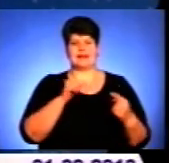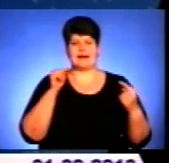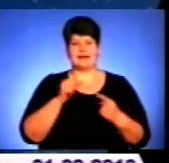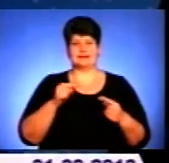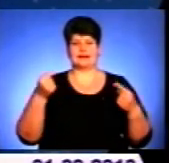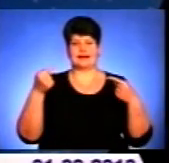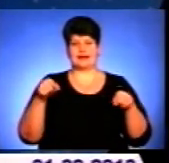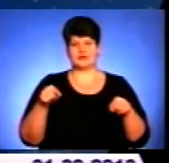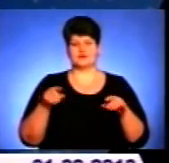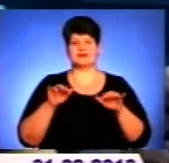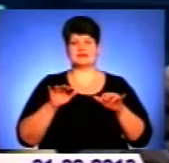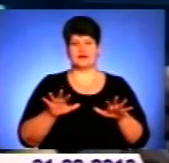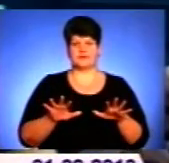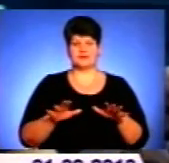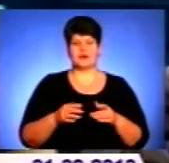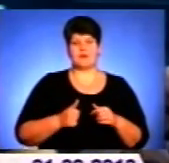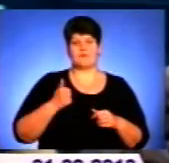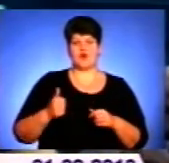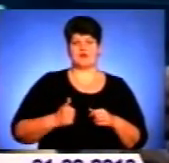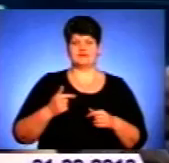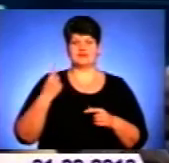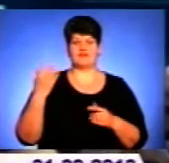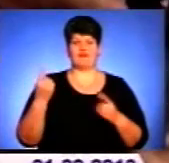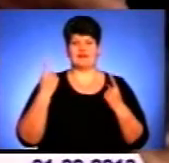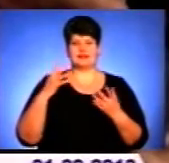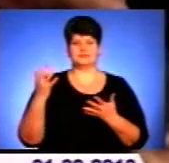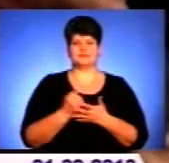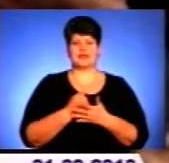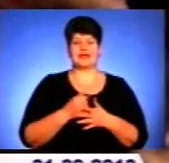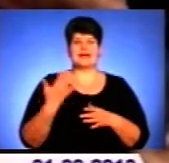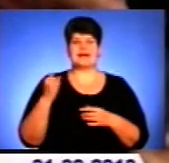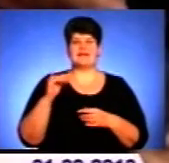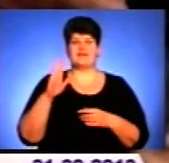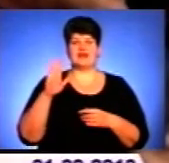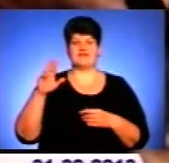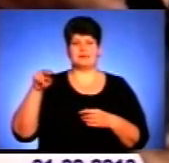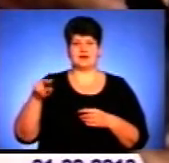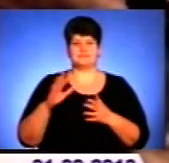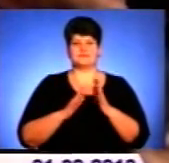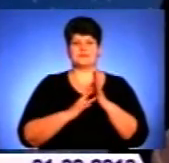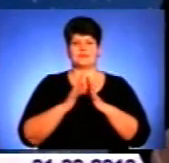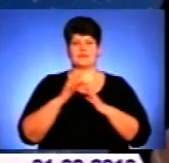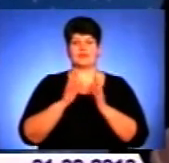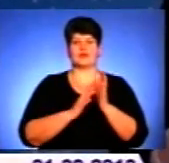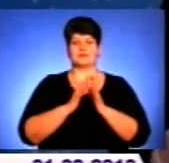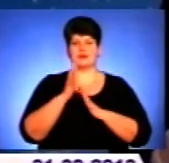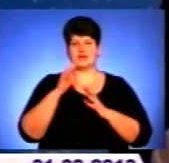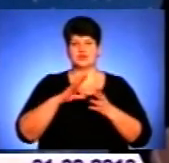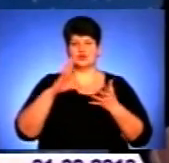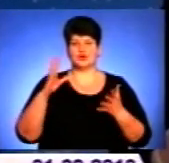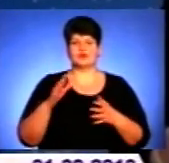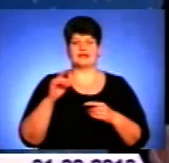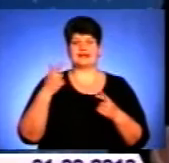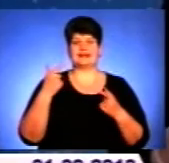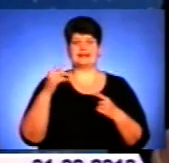Президент похвалився значним за ці роки здобутками. ВВП зросло, інфляція подолана, зарплати збільшилися. Збудовано вісім сучасних